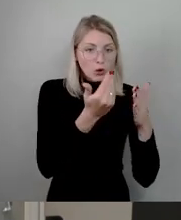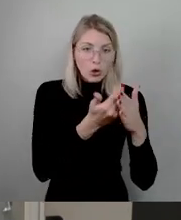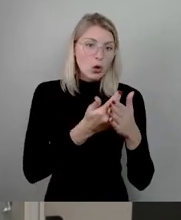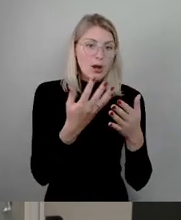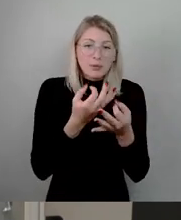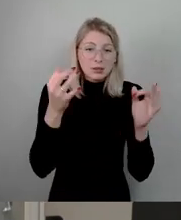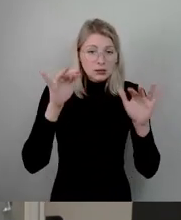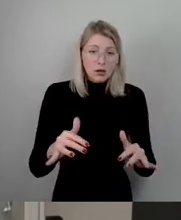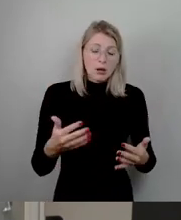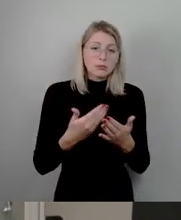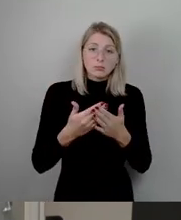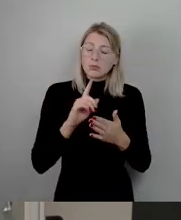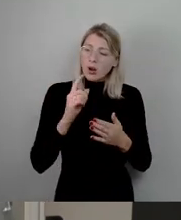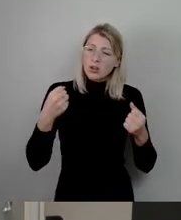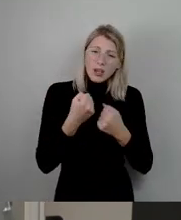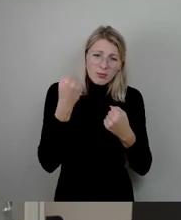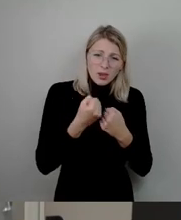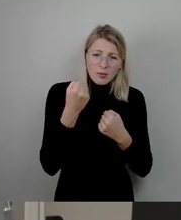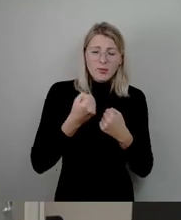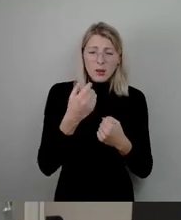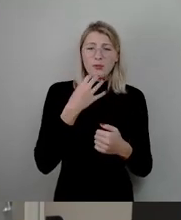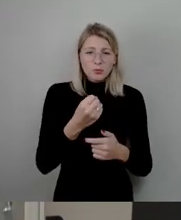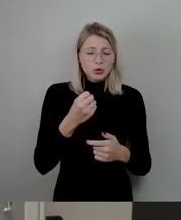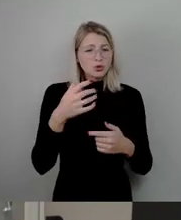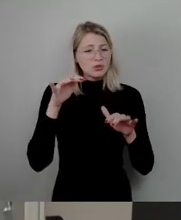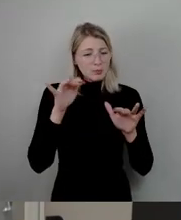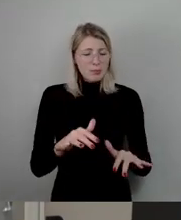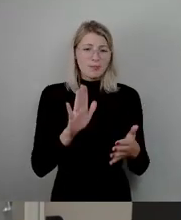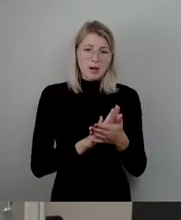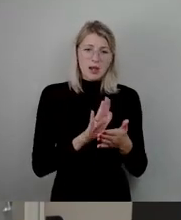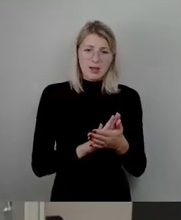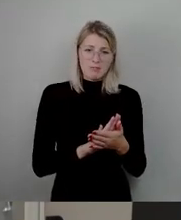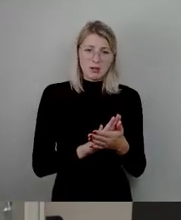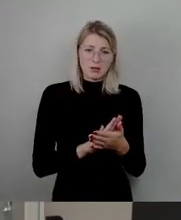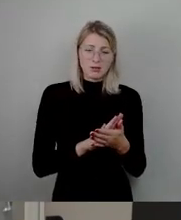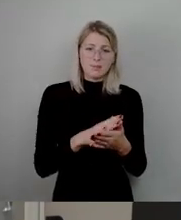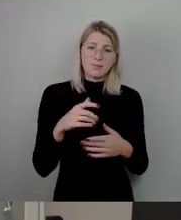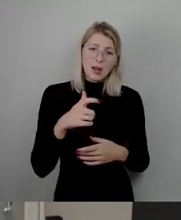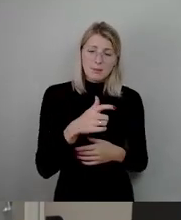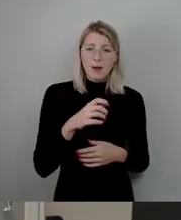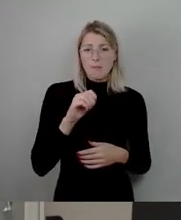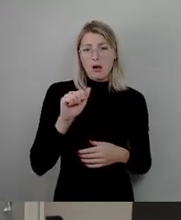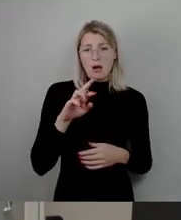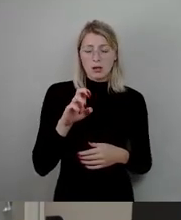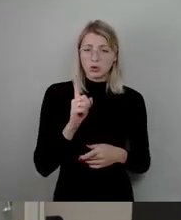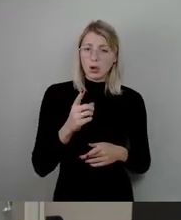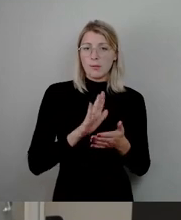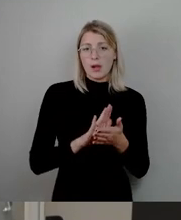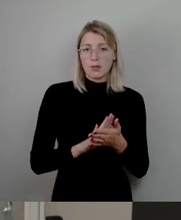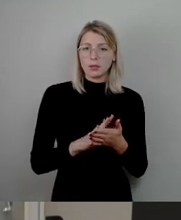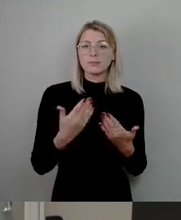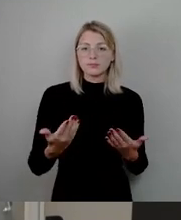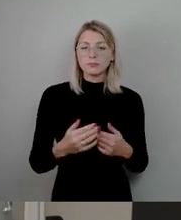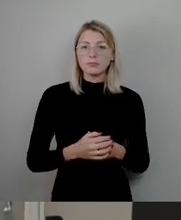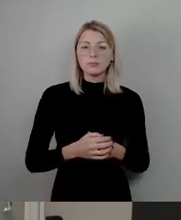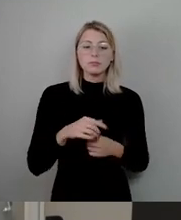sehr um die Existenz des Erlebnisbades Elbermare. Wir haben zu Beginn dieses Jahres